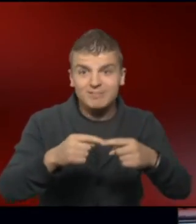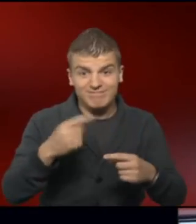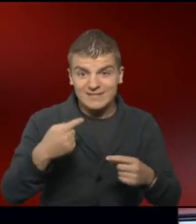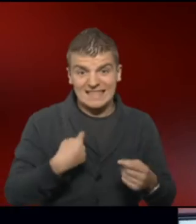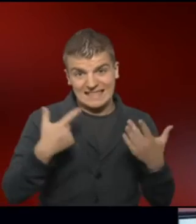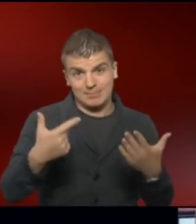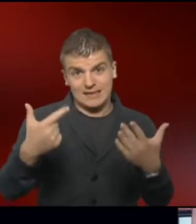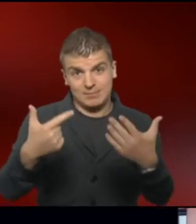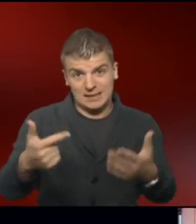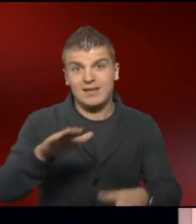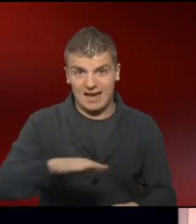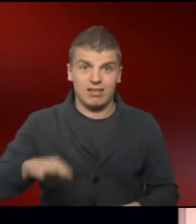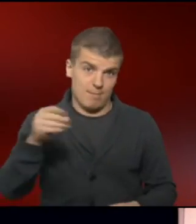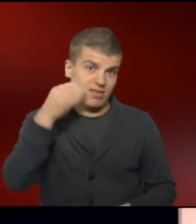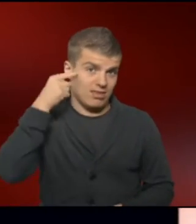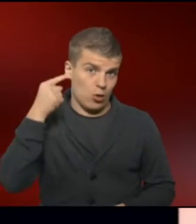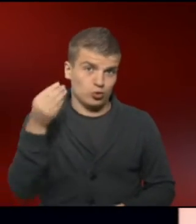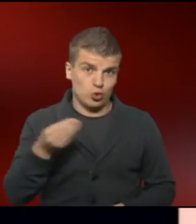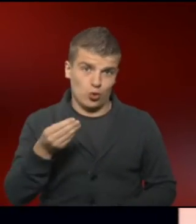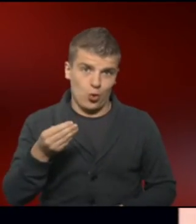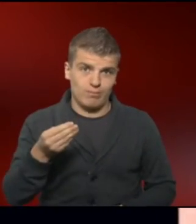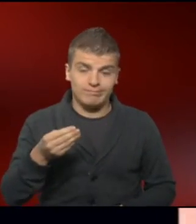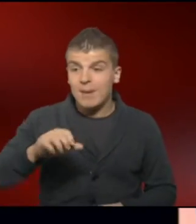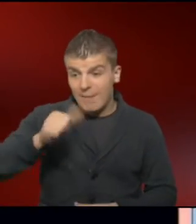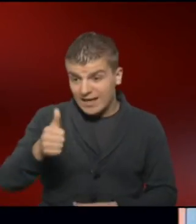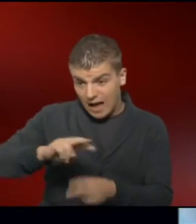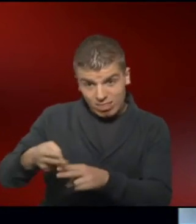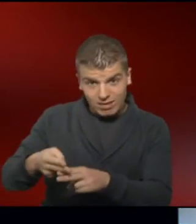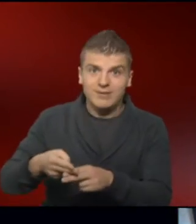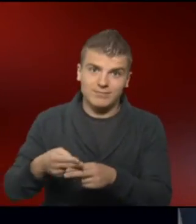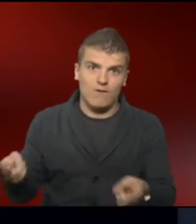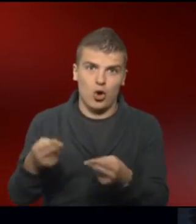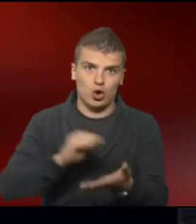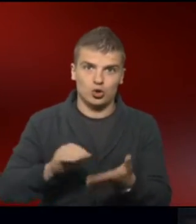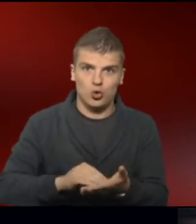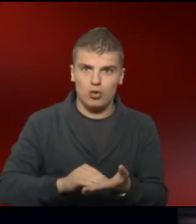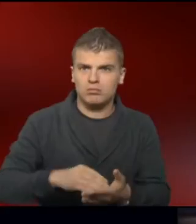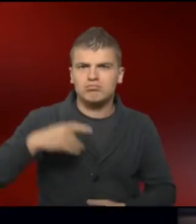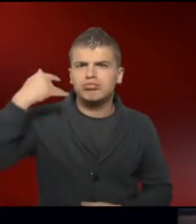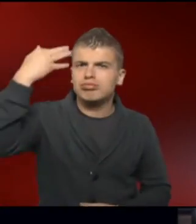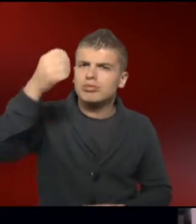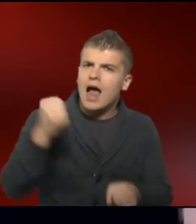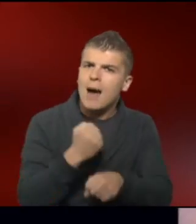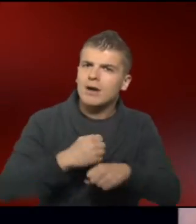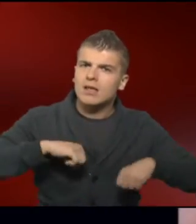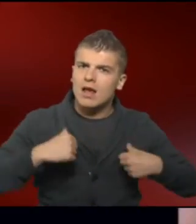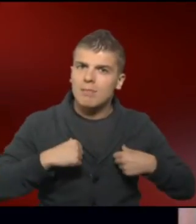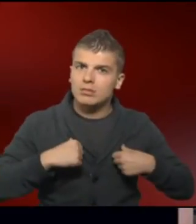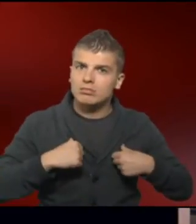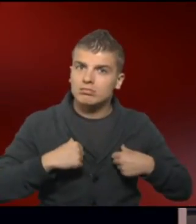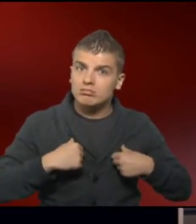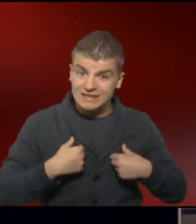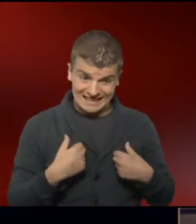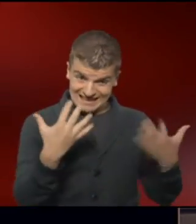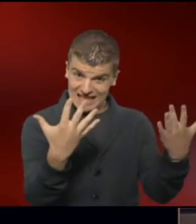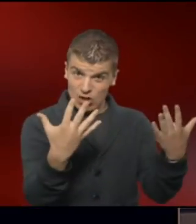Kind die besucht. Die anderen gehen in eine Förderschule. Und später, wenn wir ans Arbeitsleben denken, dann arbeiten neun von